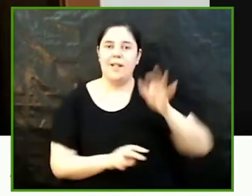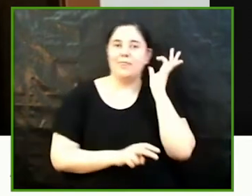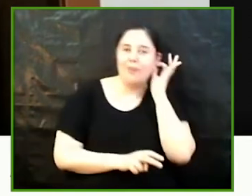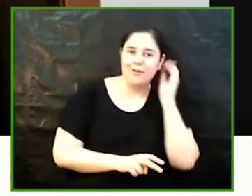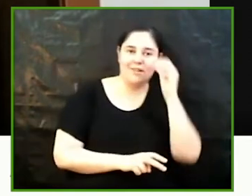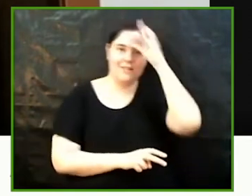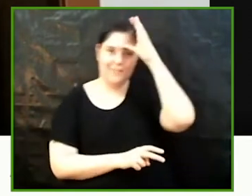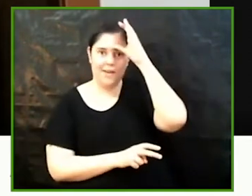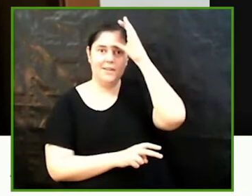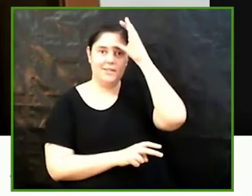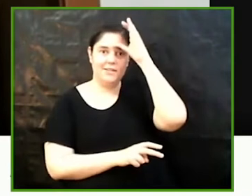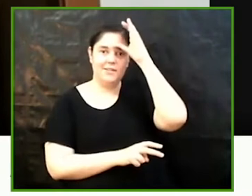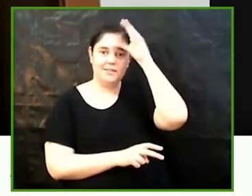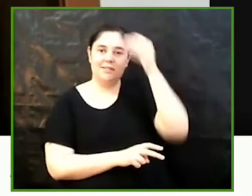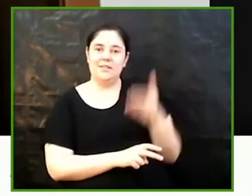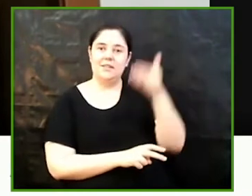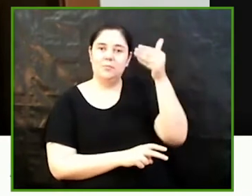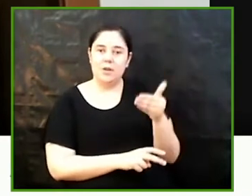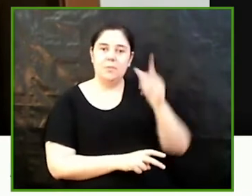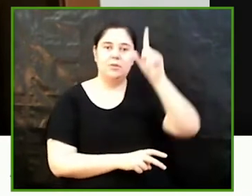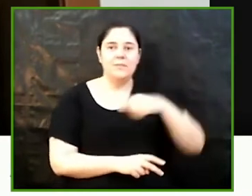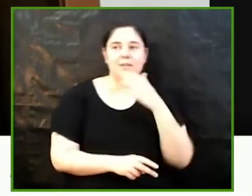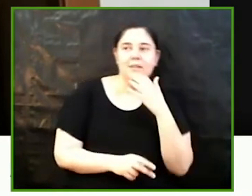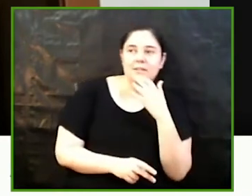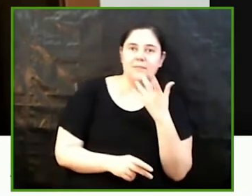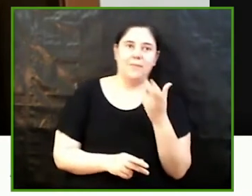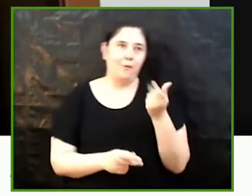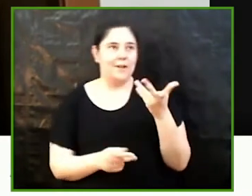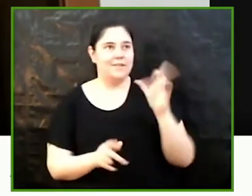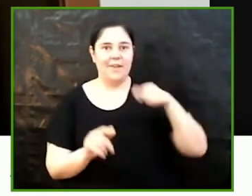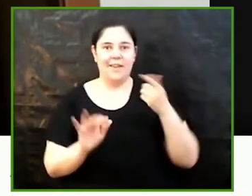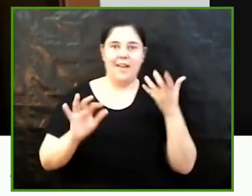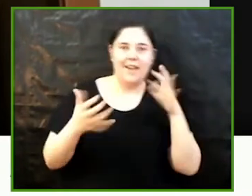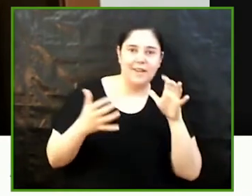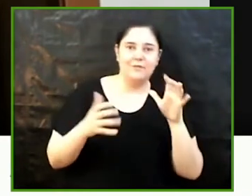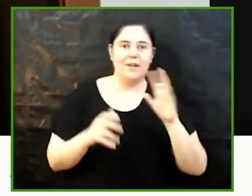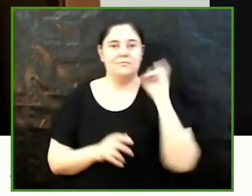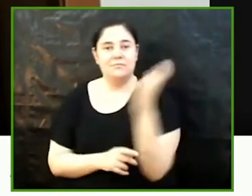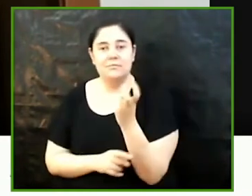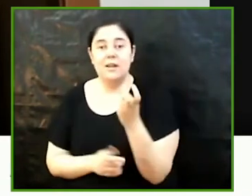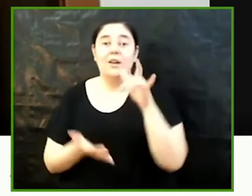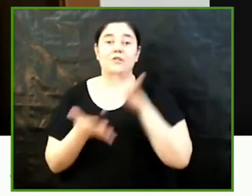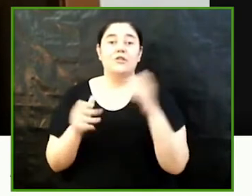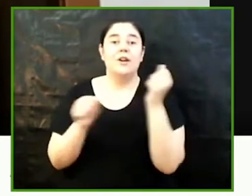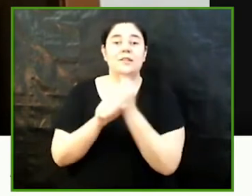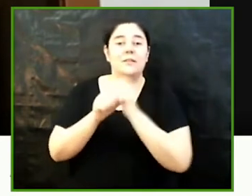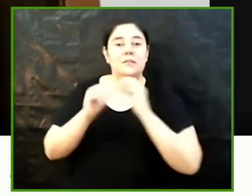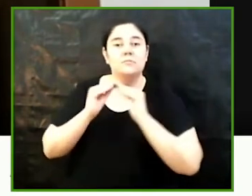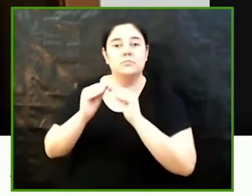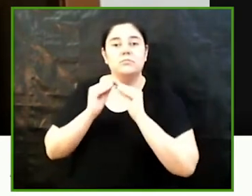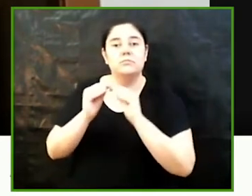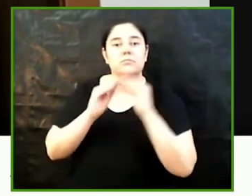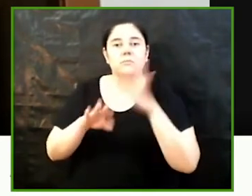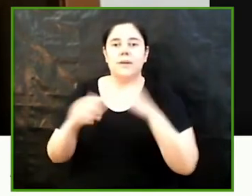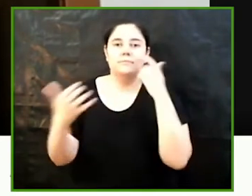sinó que també s'han considerat pràctiques supersticioses i anècdotes. És per això que l'elaboració d'aquest treball es fa posar en valor el